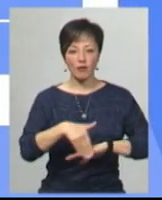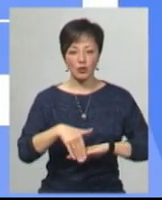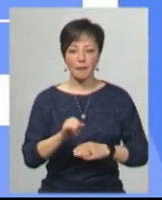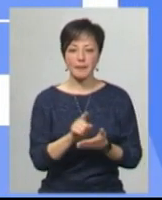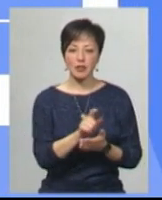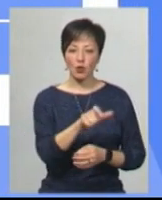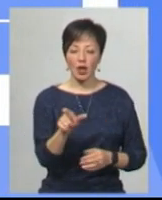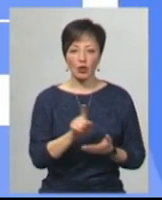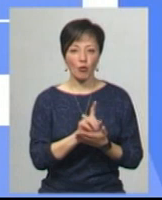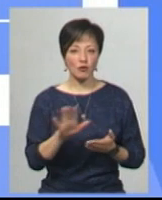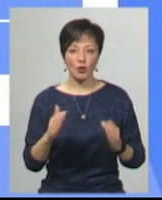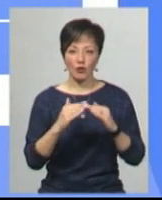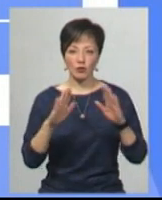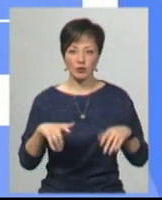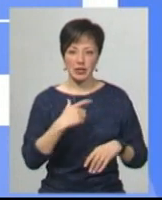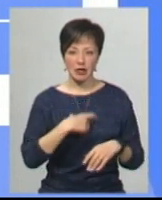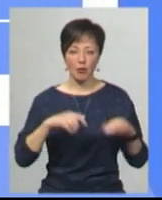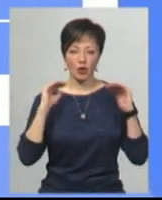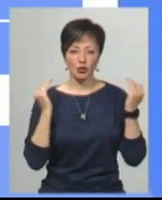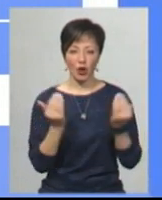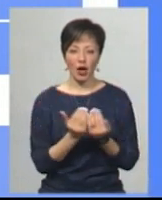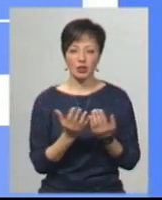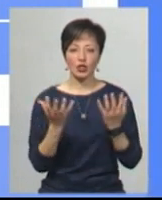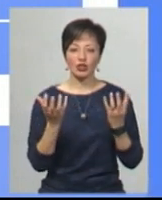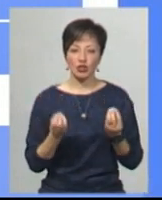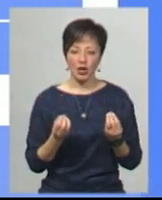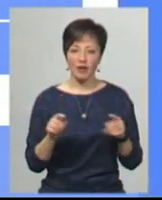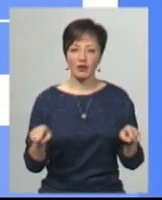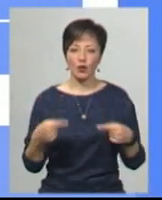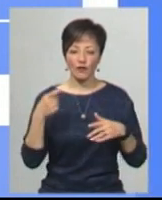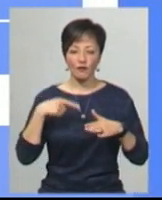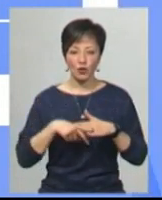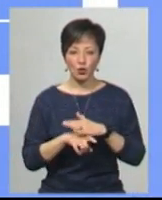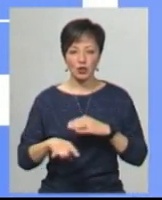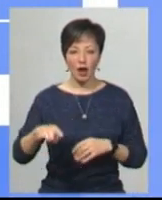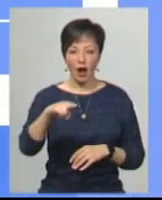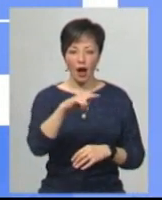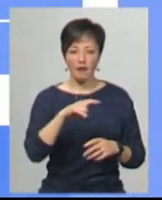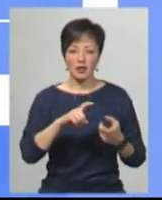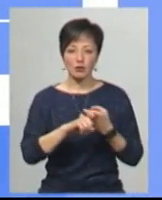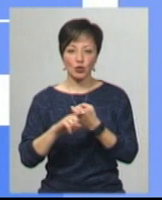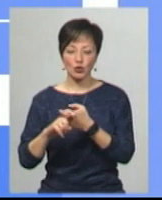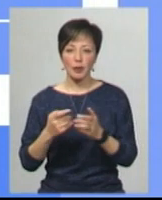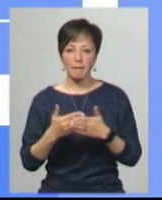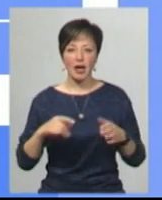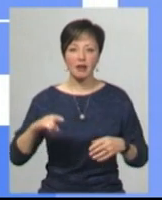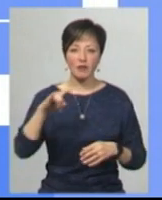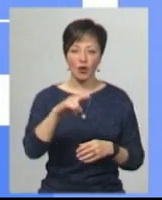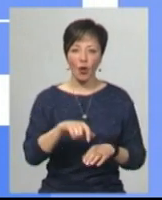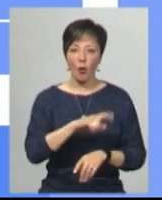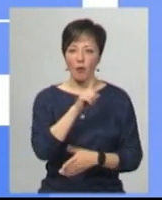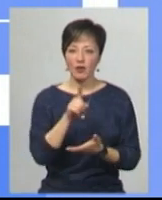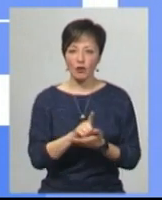пенсіонерам не обов'язково бути на самоізоляції. А ще відновлюють внутрішнє авіасполучення. Перед вилітом обов'язково